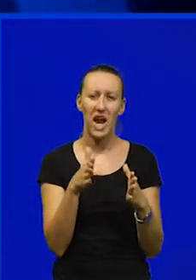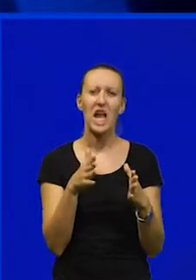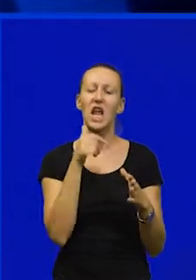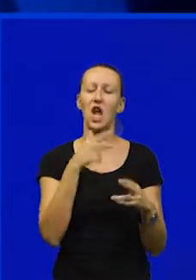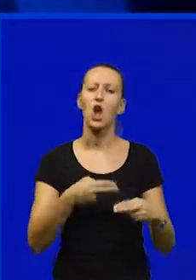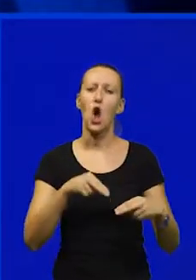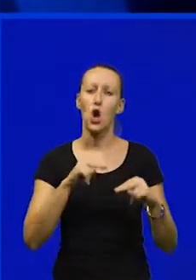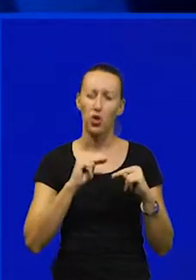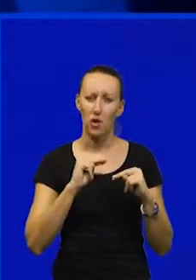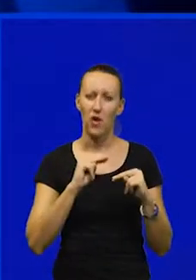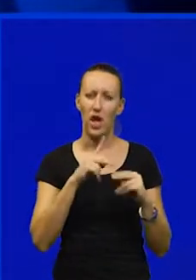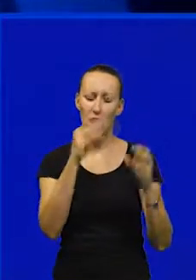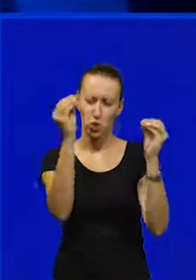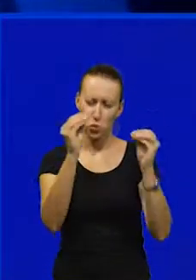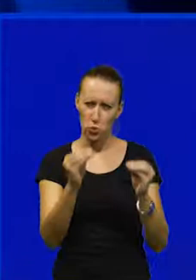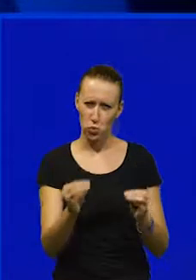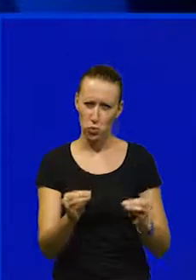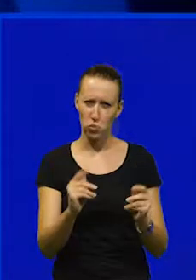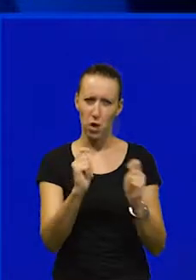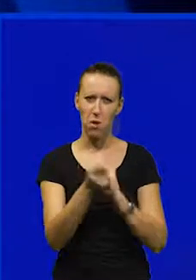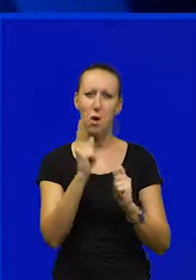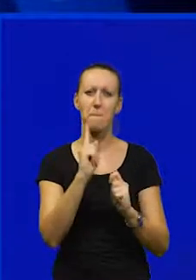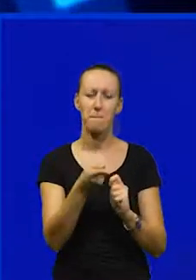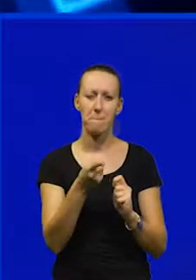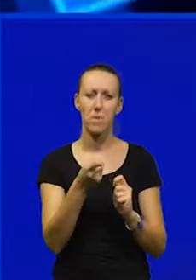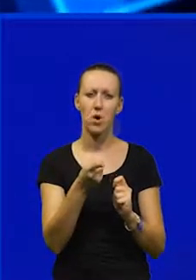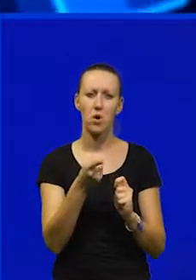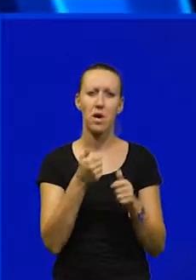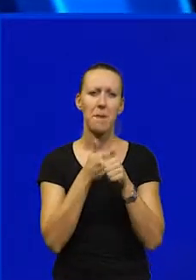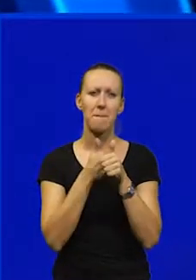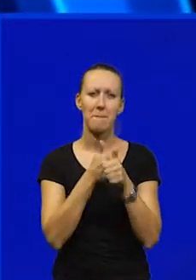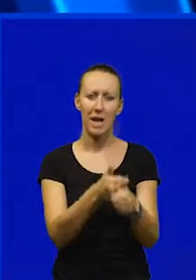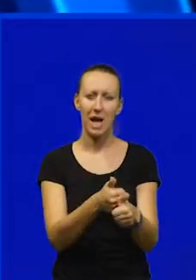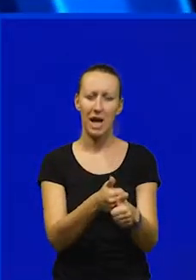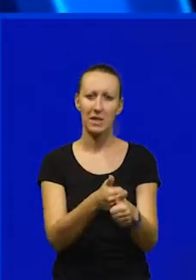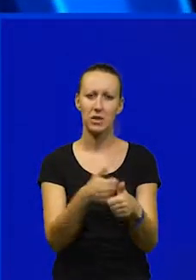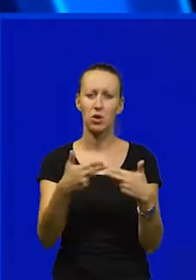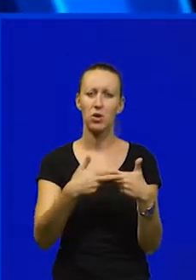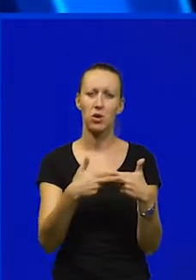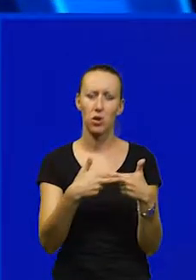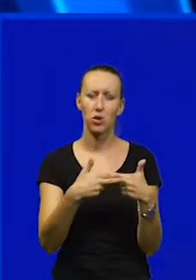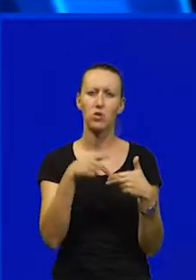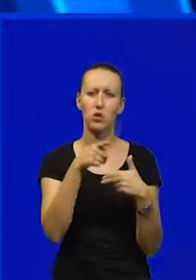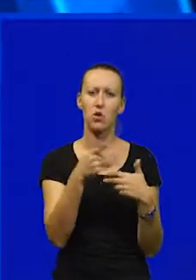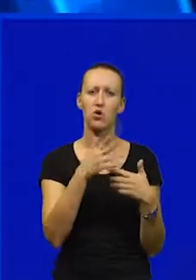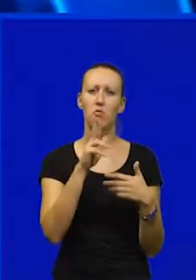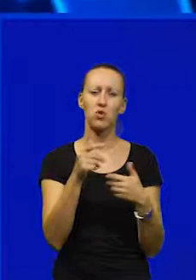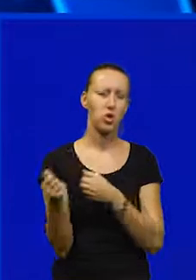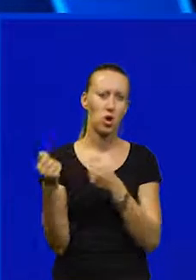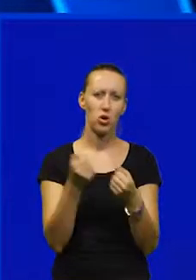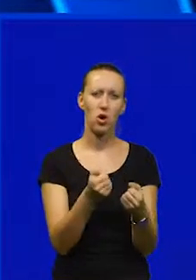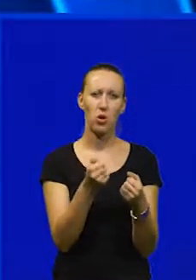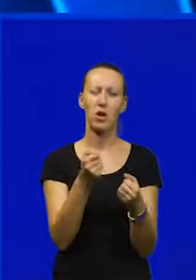odgovarajuće restrukturiranje mora pratiti realan odnos onoga što može donijeti